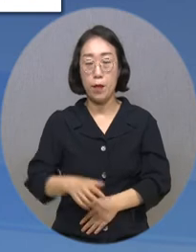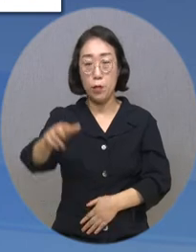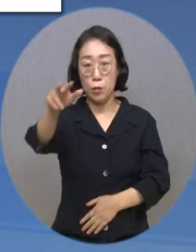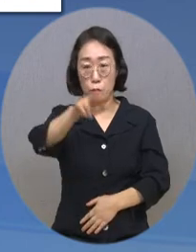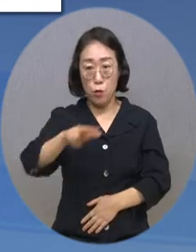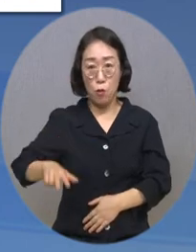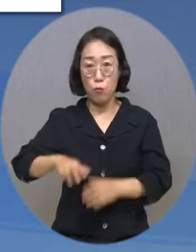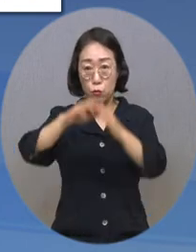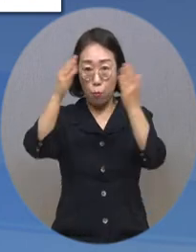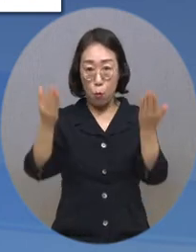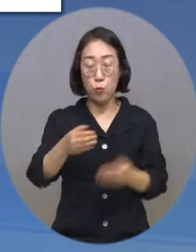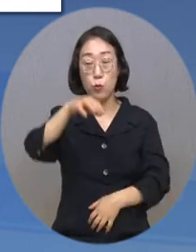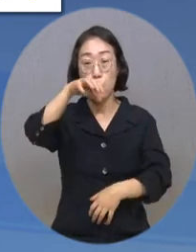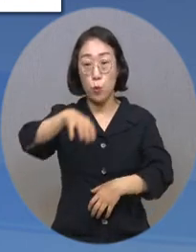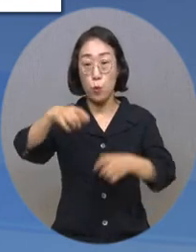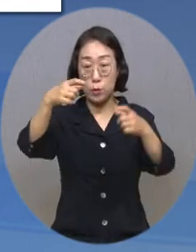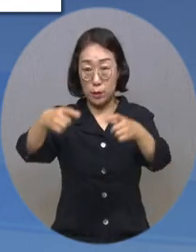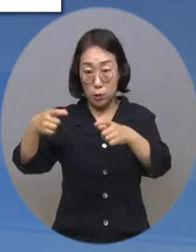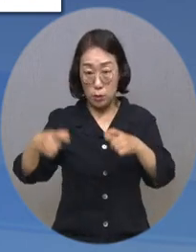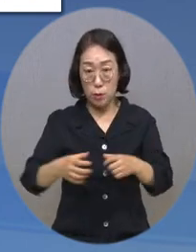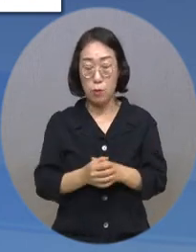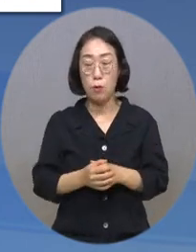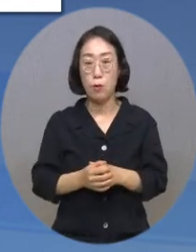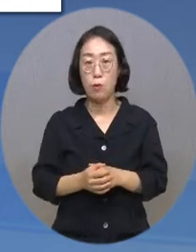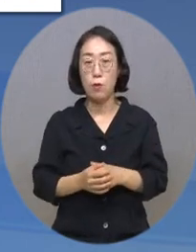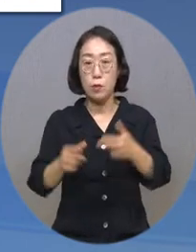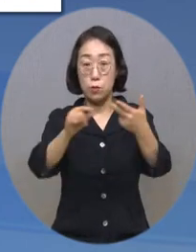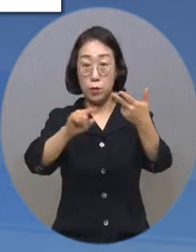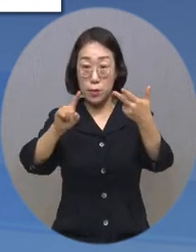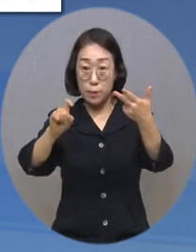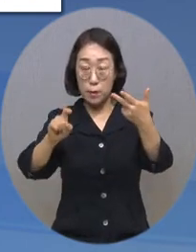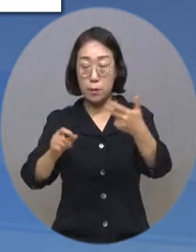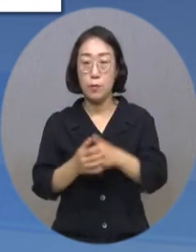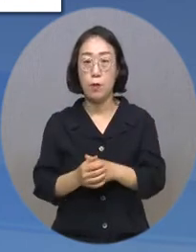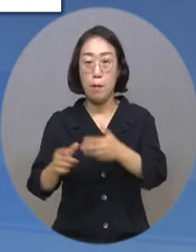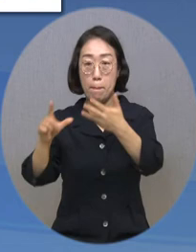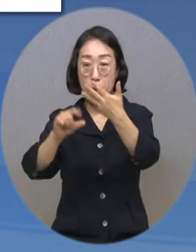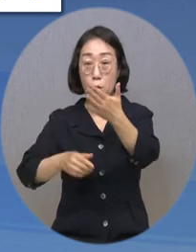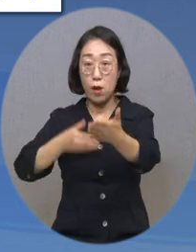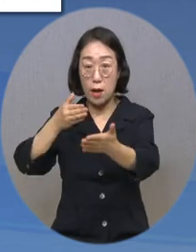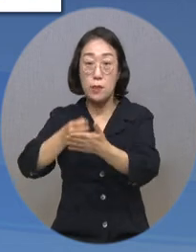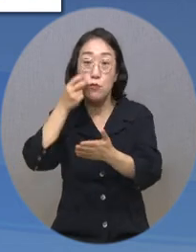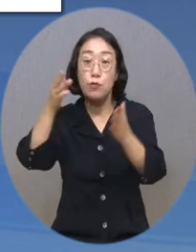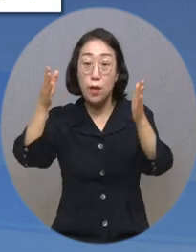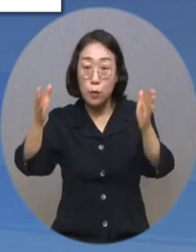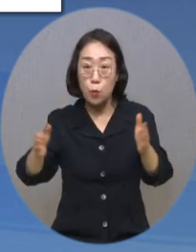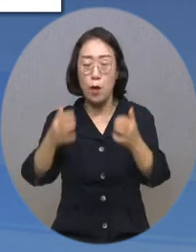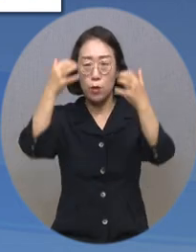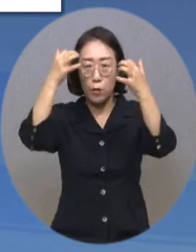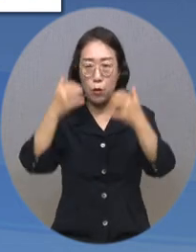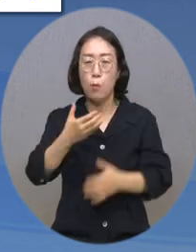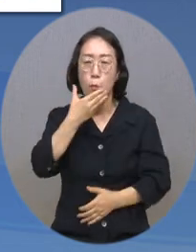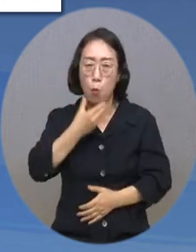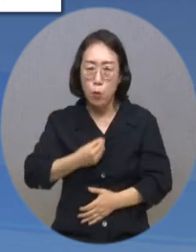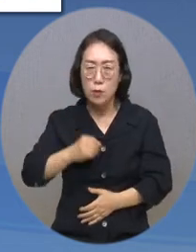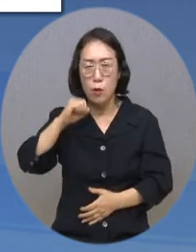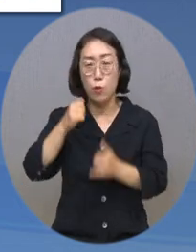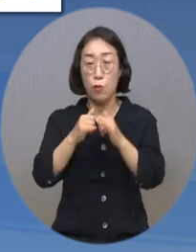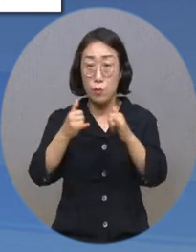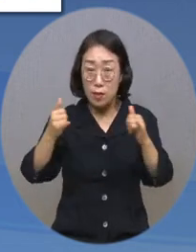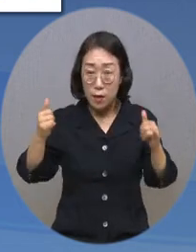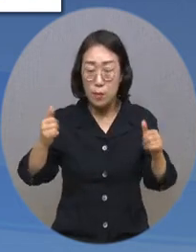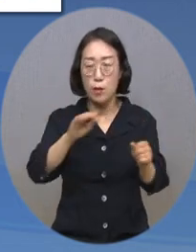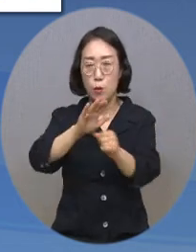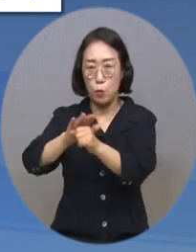지방자치단체가 지난 11일부터 오는 8월 26일까지 두 달 동안 여름철 복지 사각지대 발굴에